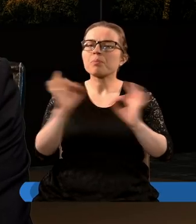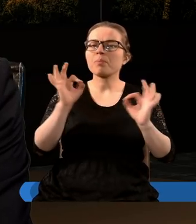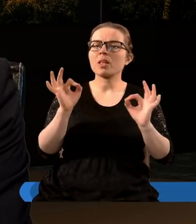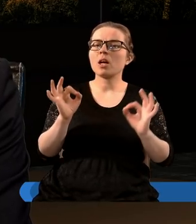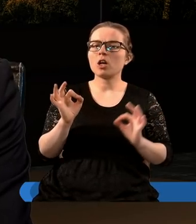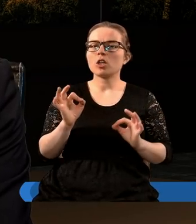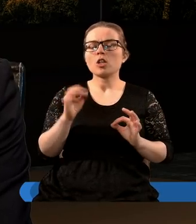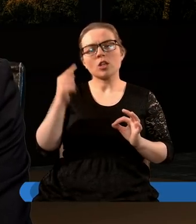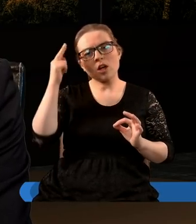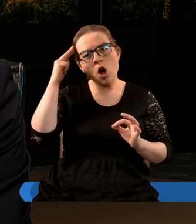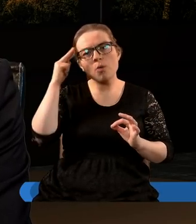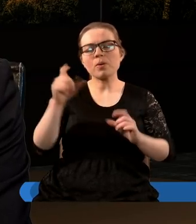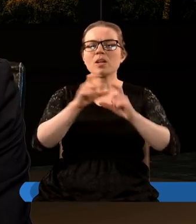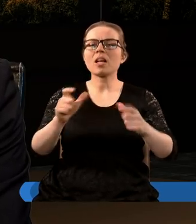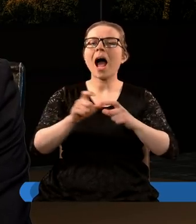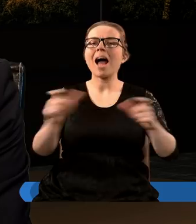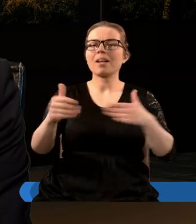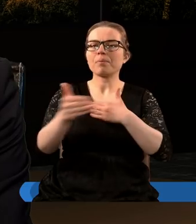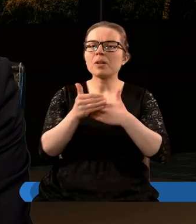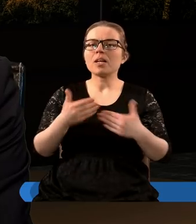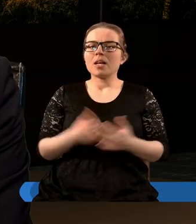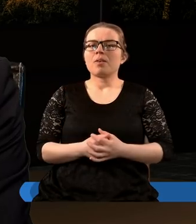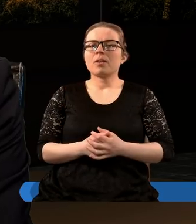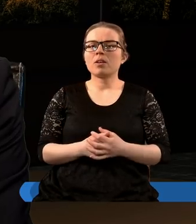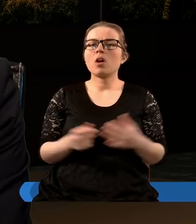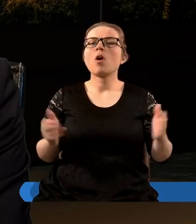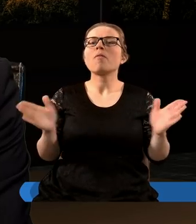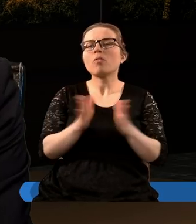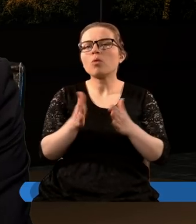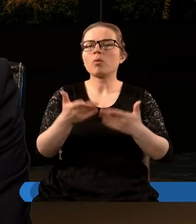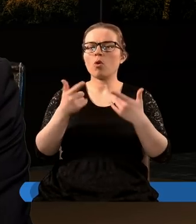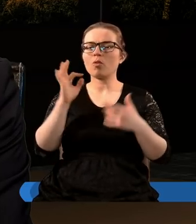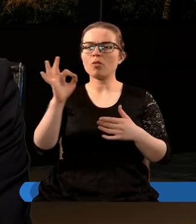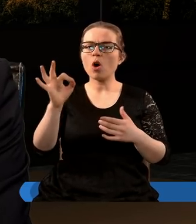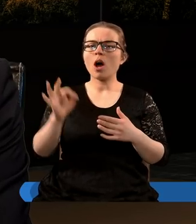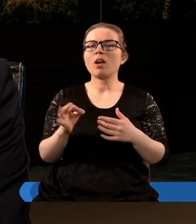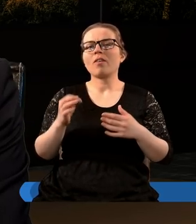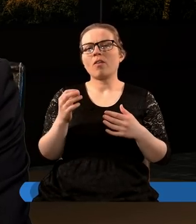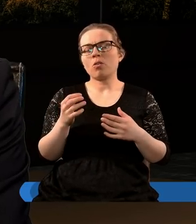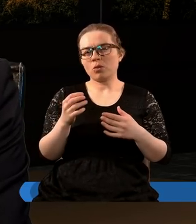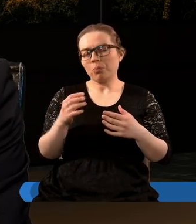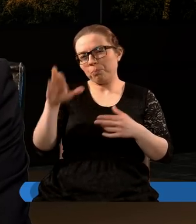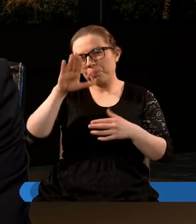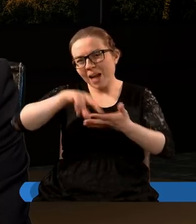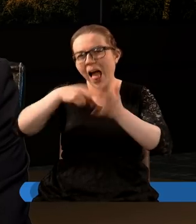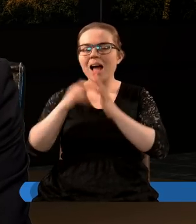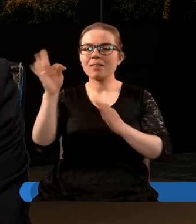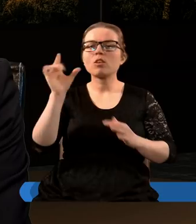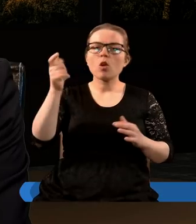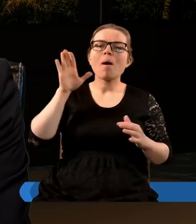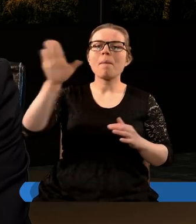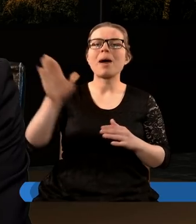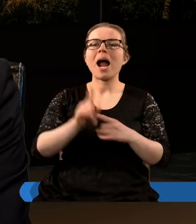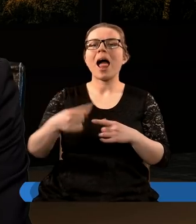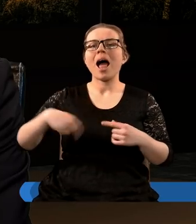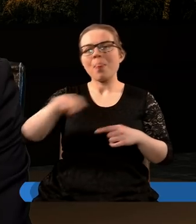odkryciem sensacji, ale przede wszystkim odkryciem Ciebie i Twojego wspaniałego planu, jaki masz dla